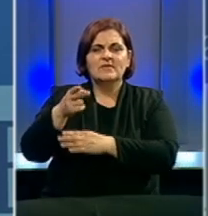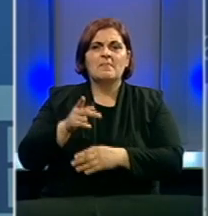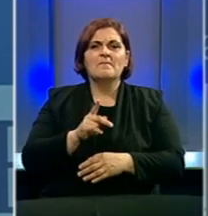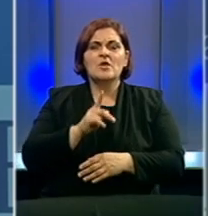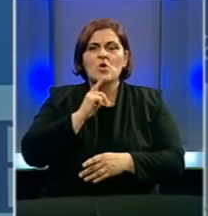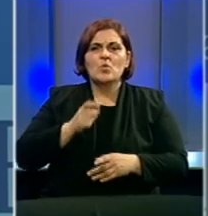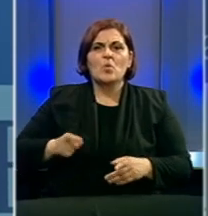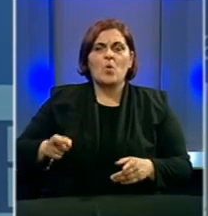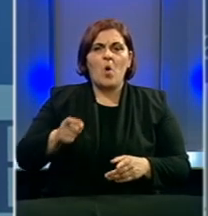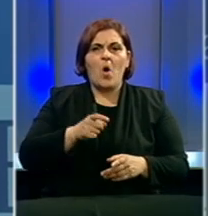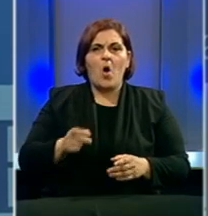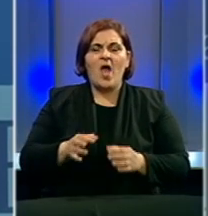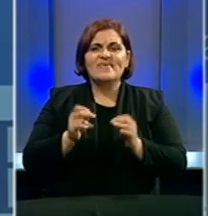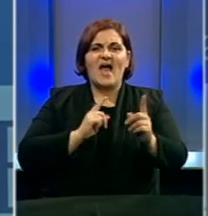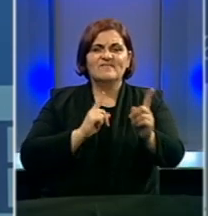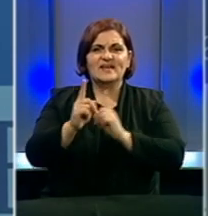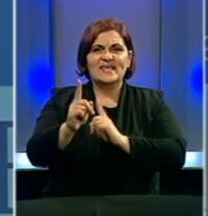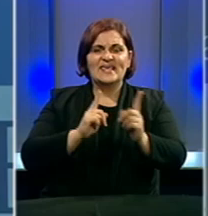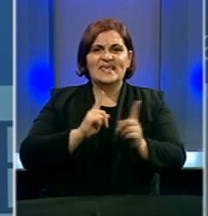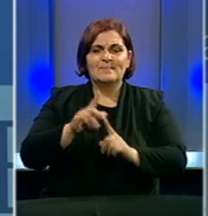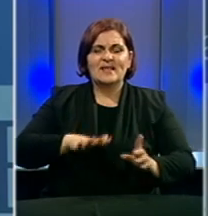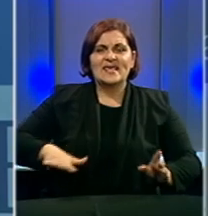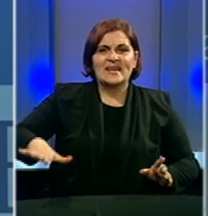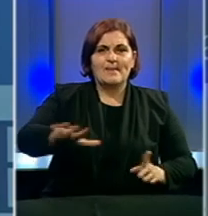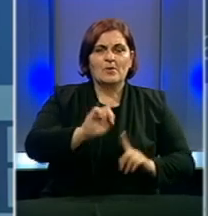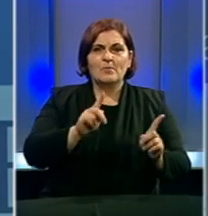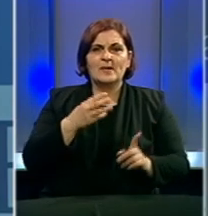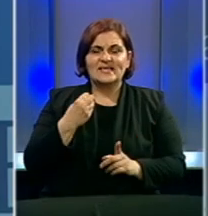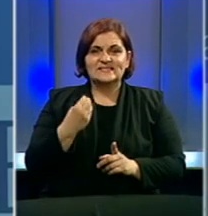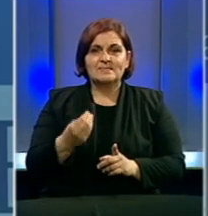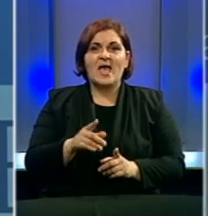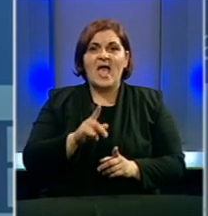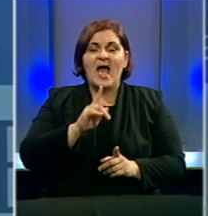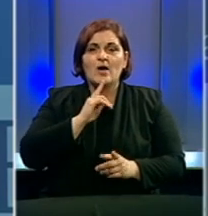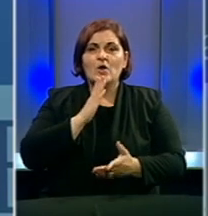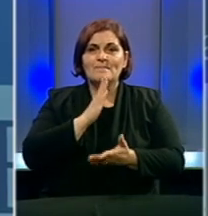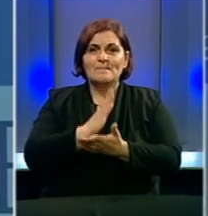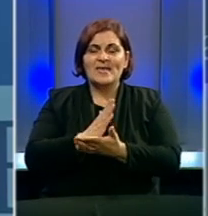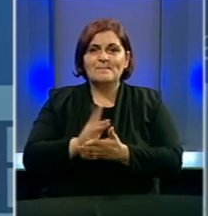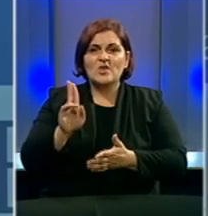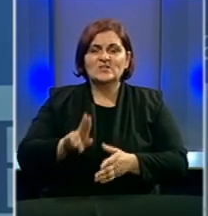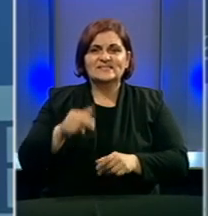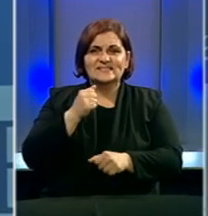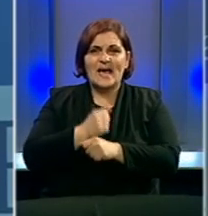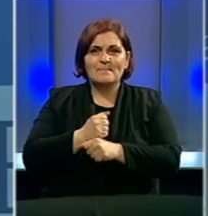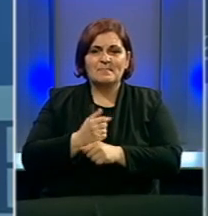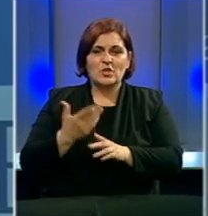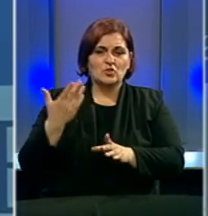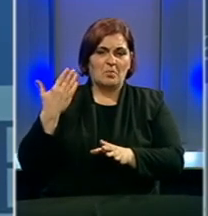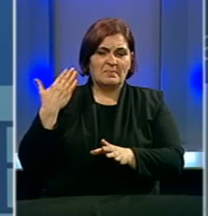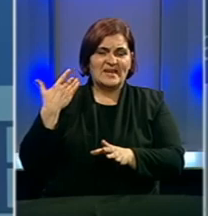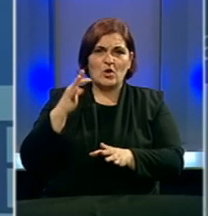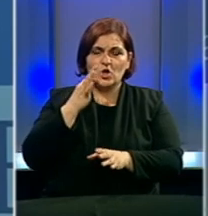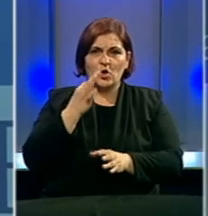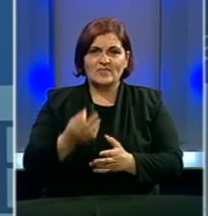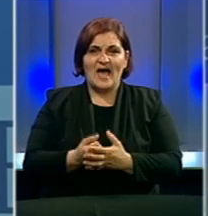organizuju javni prevoz na postoru Republike Srpske, a kojima je bio zabranje rad sve do nekih prije par